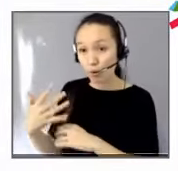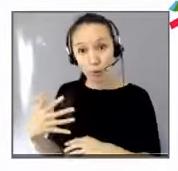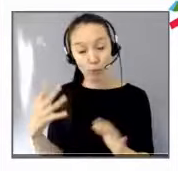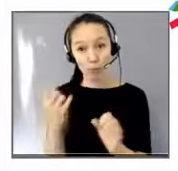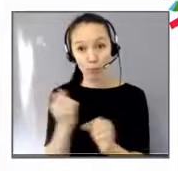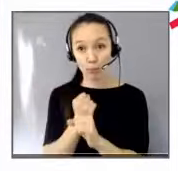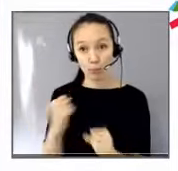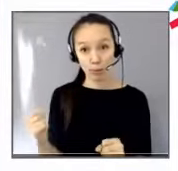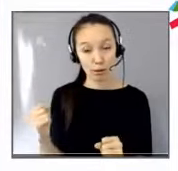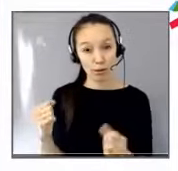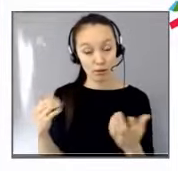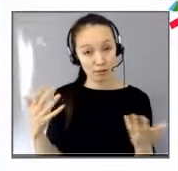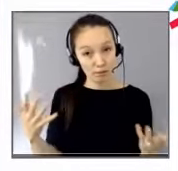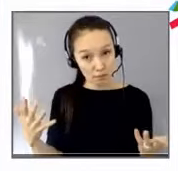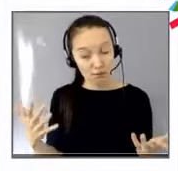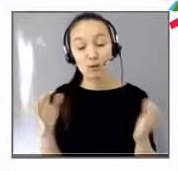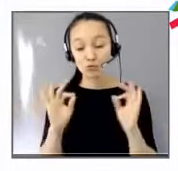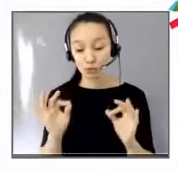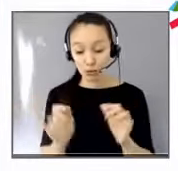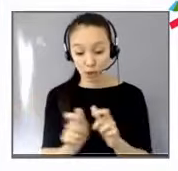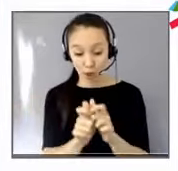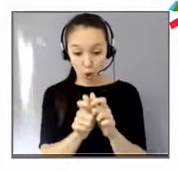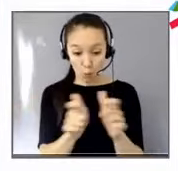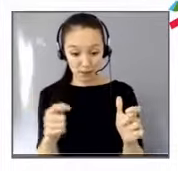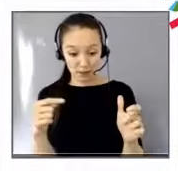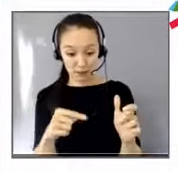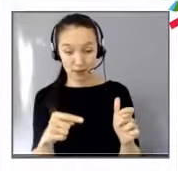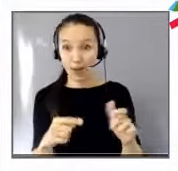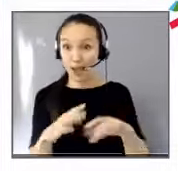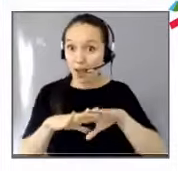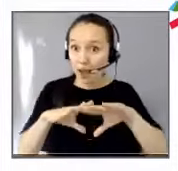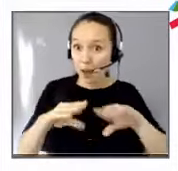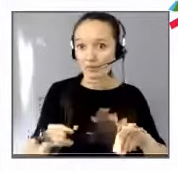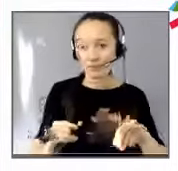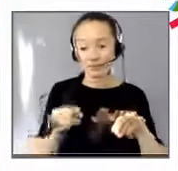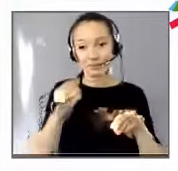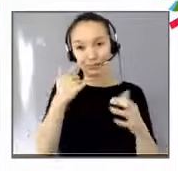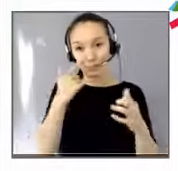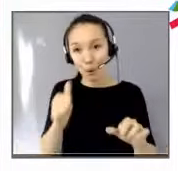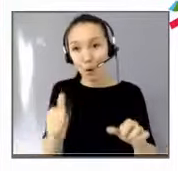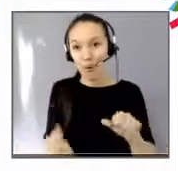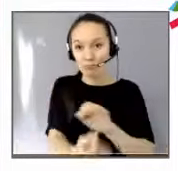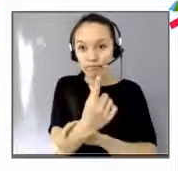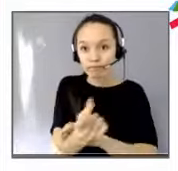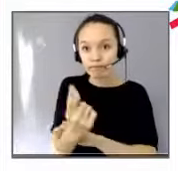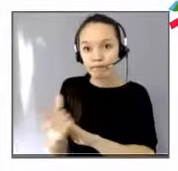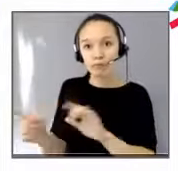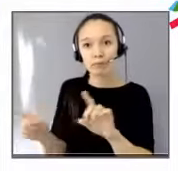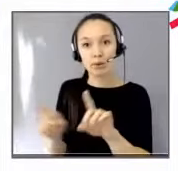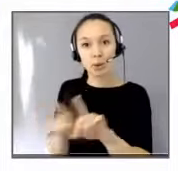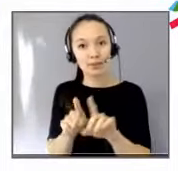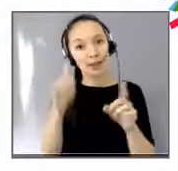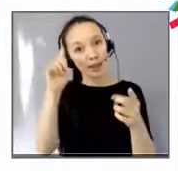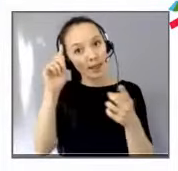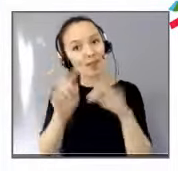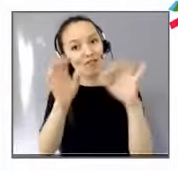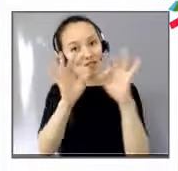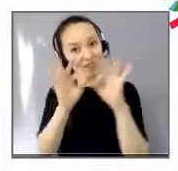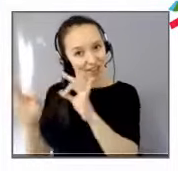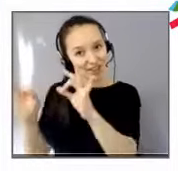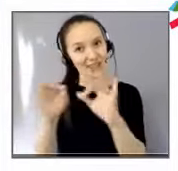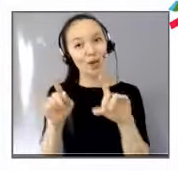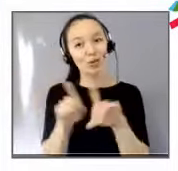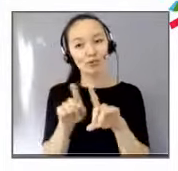'entreprise aussi est un terrain d'innovation. On a parlé de la fraternité, mais il se passe aussi pas mal de choses en termes d